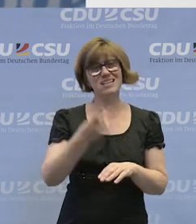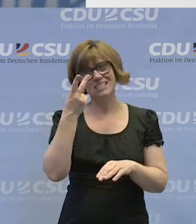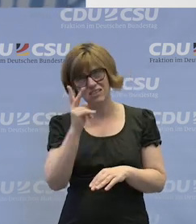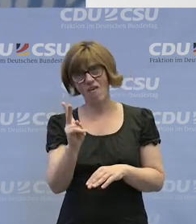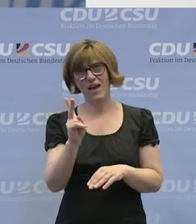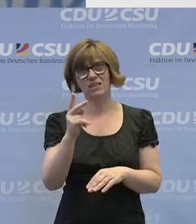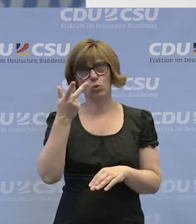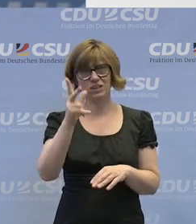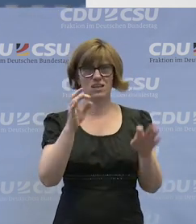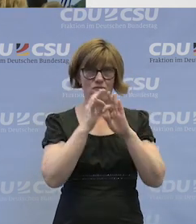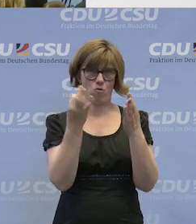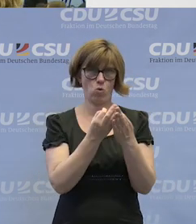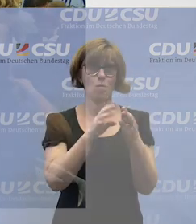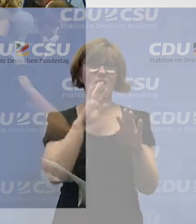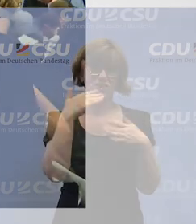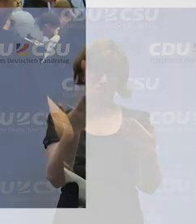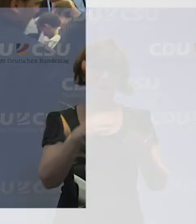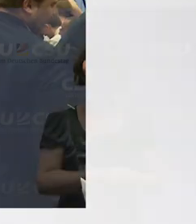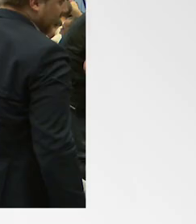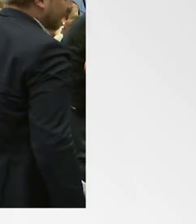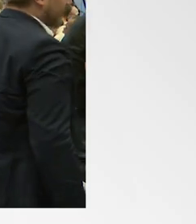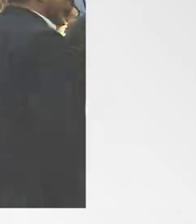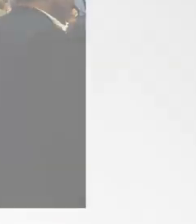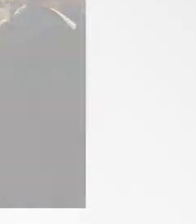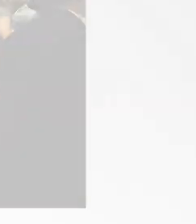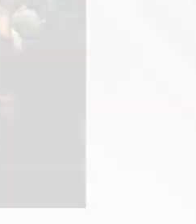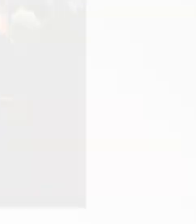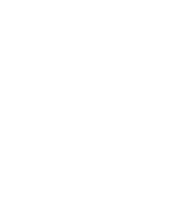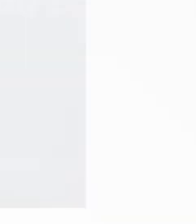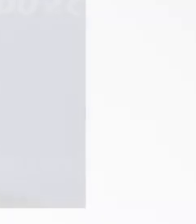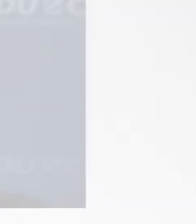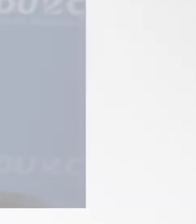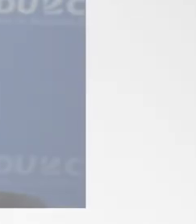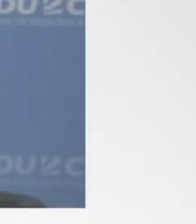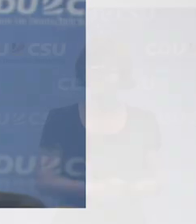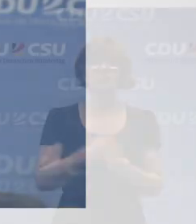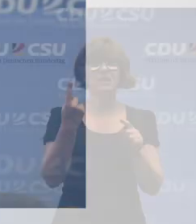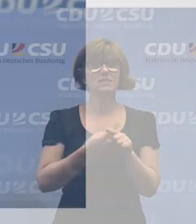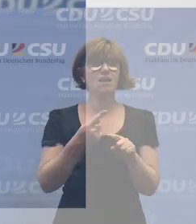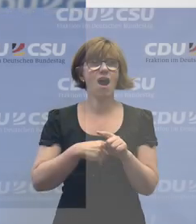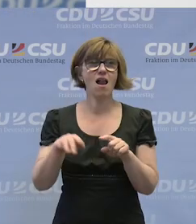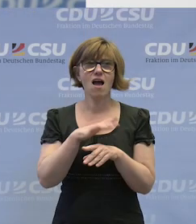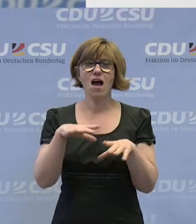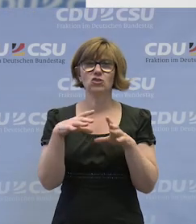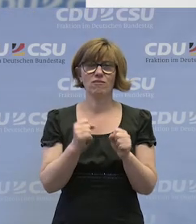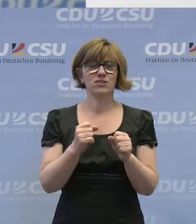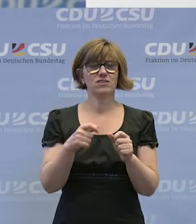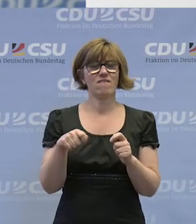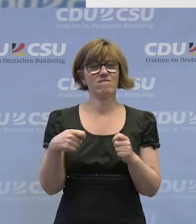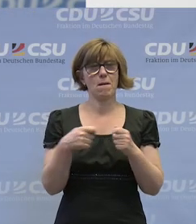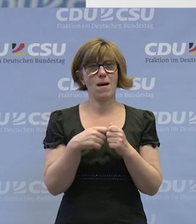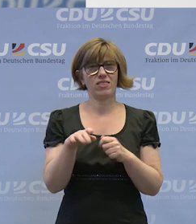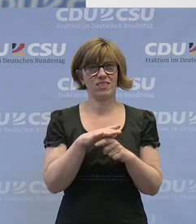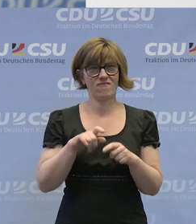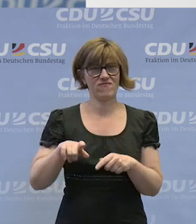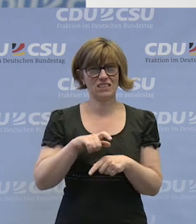zweiten und zum dritten Forum. Herzlichen Dank. Dankeschön. Eine Zahl, die uns der Landschaftsverband Westfalen